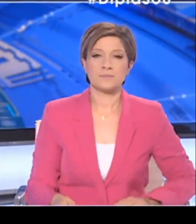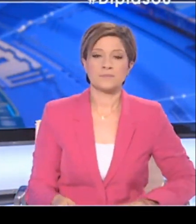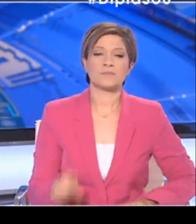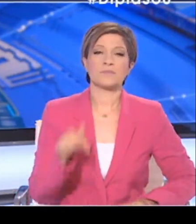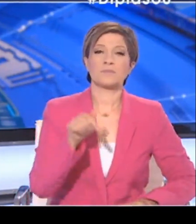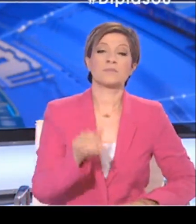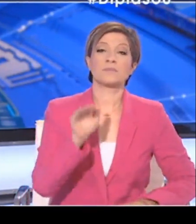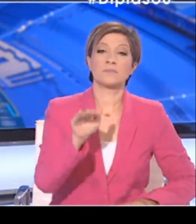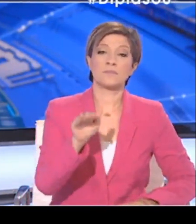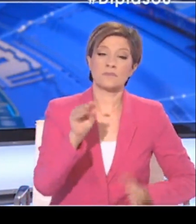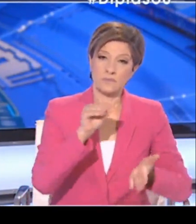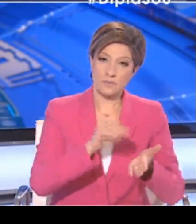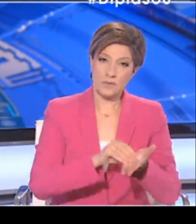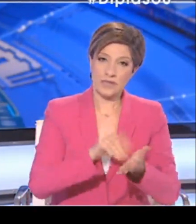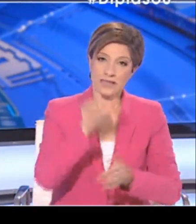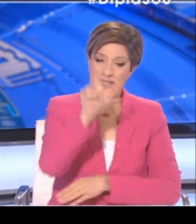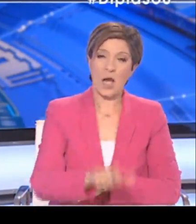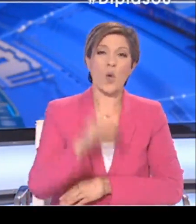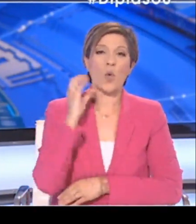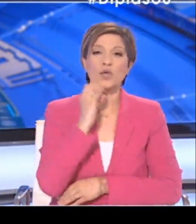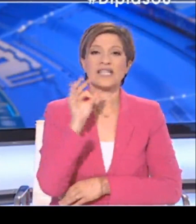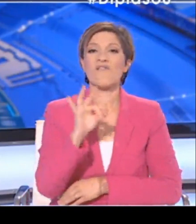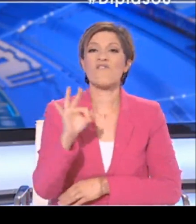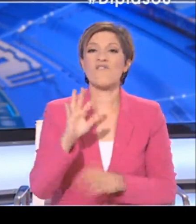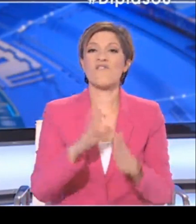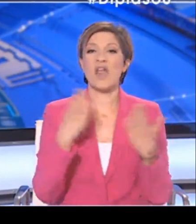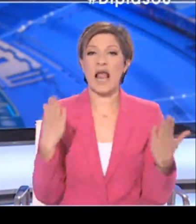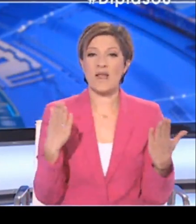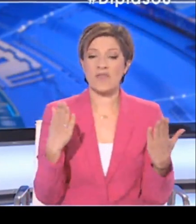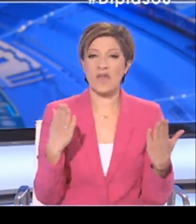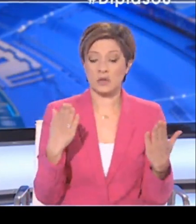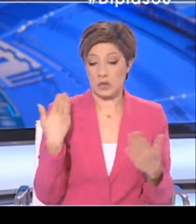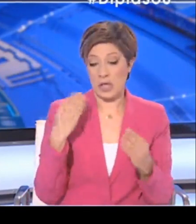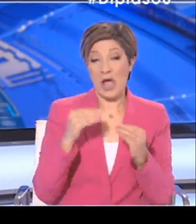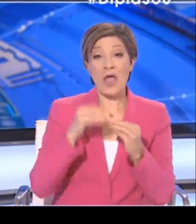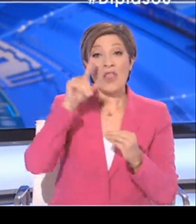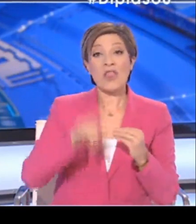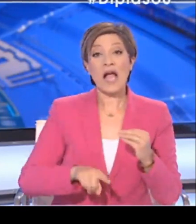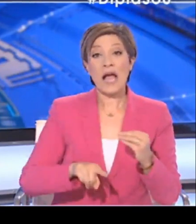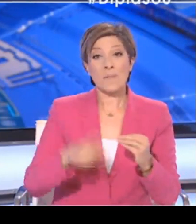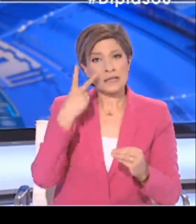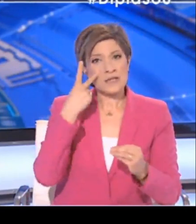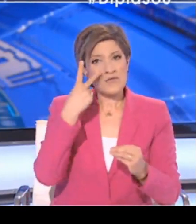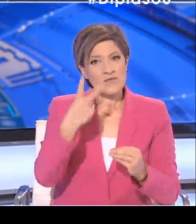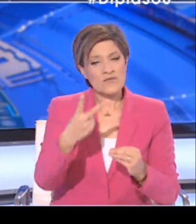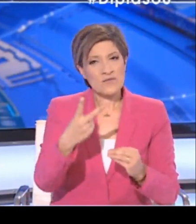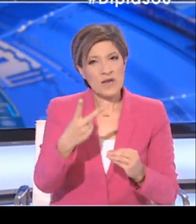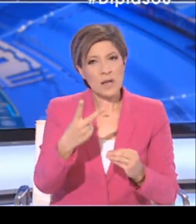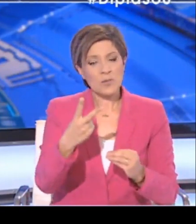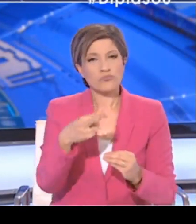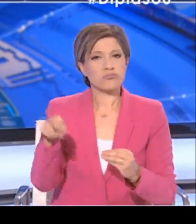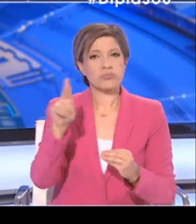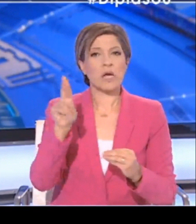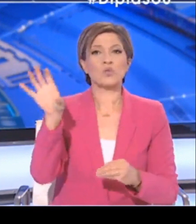Επόμενη ερώτηση και πάλι προς τον κύριο Κοστρίκη από τον Φιλελεύθερο. Το τελευταίο δεκαήμερο η επιδημία φαίνεται να παρουσιάζει έξαρση